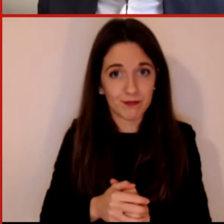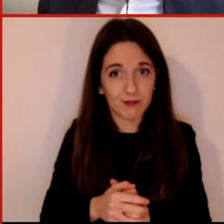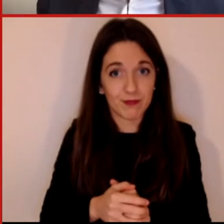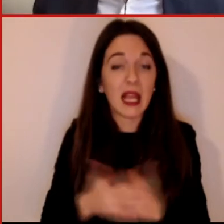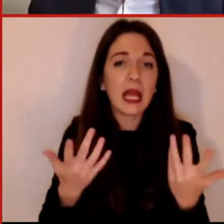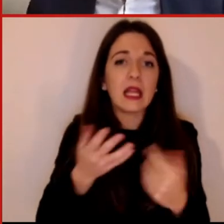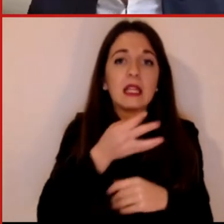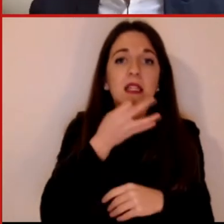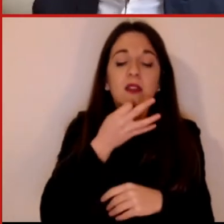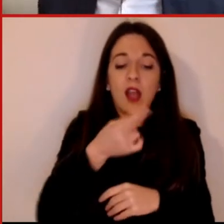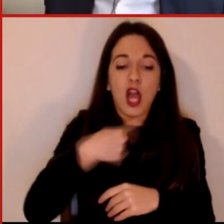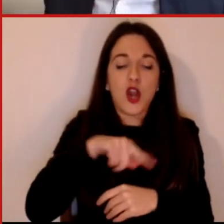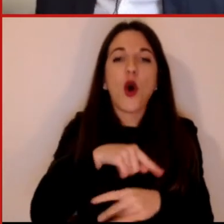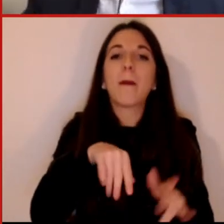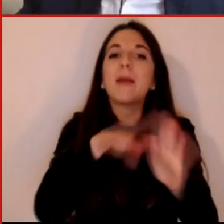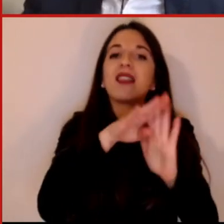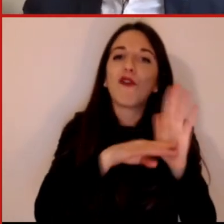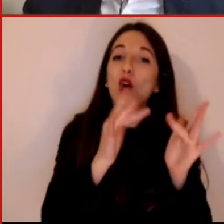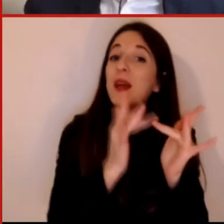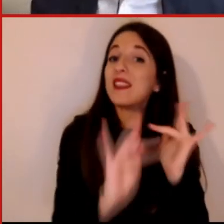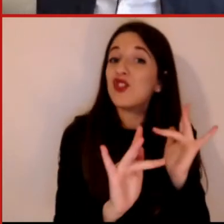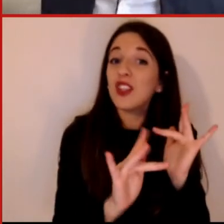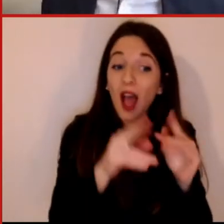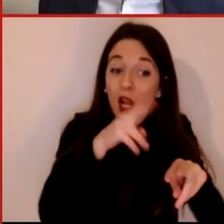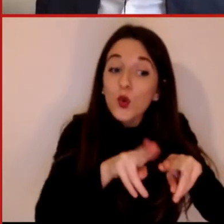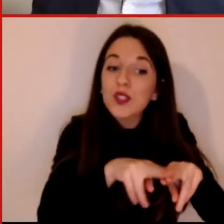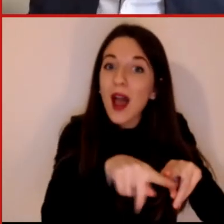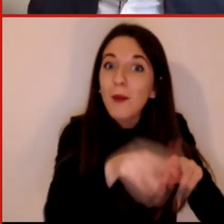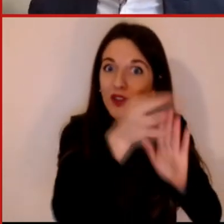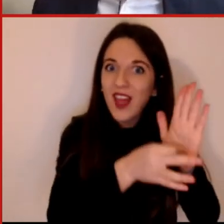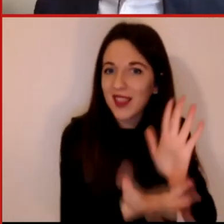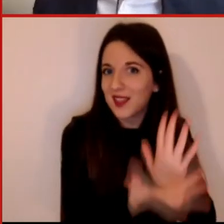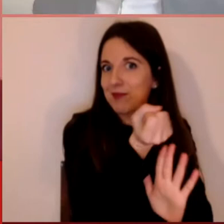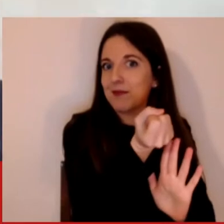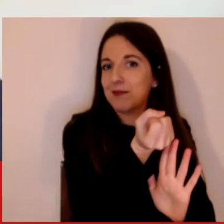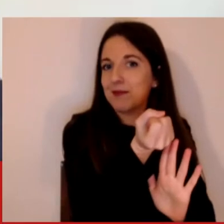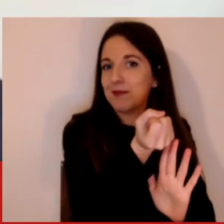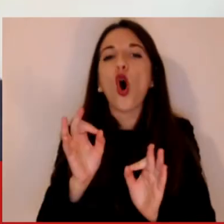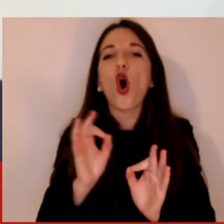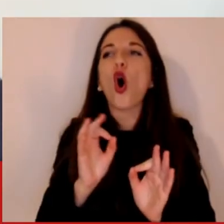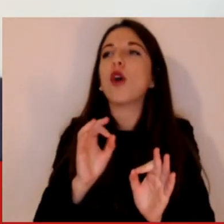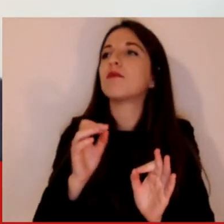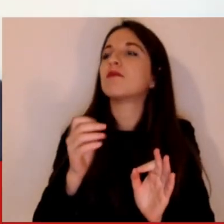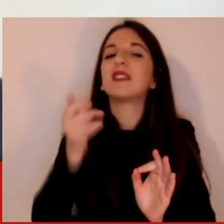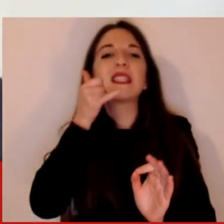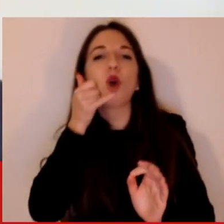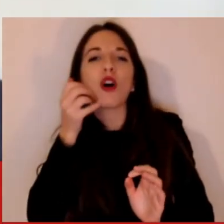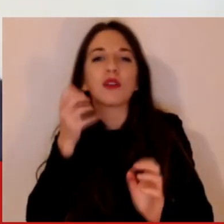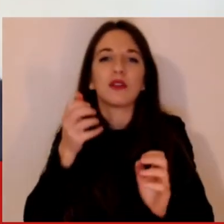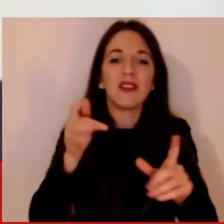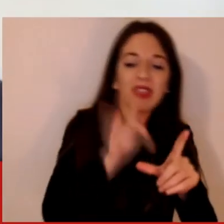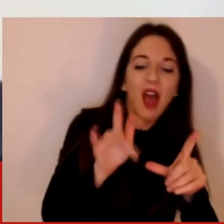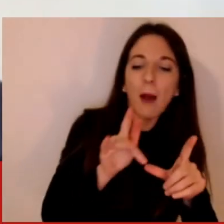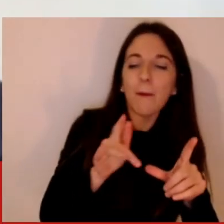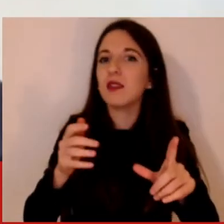interazioni con le piattaforme digitali, la nostra mobilità attraverso tutti i dispositivi mobili, telefonini che noi